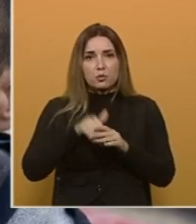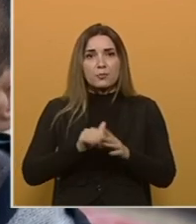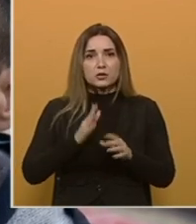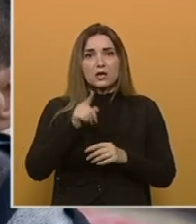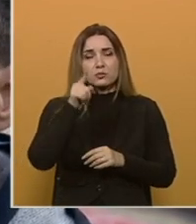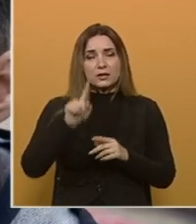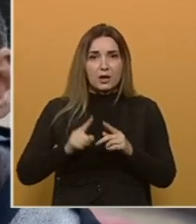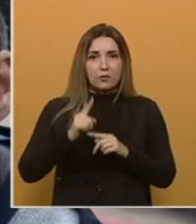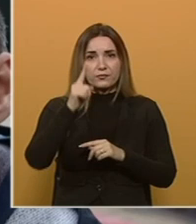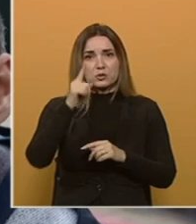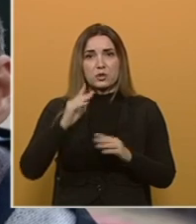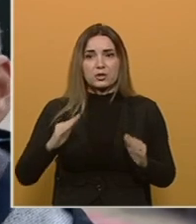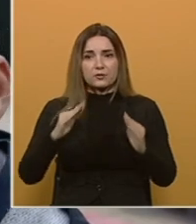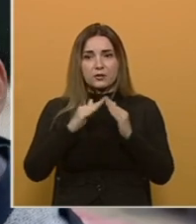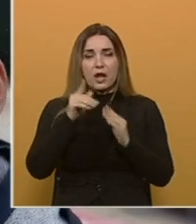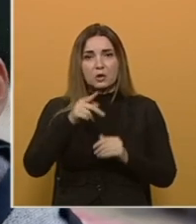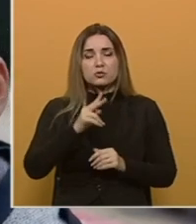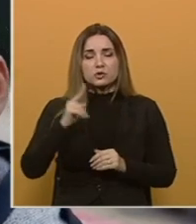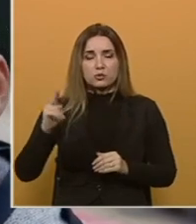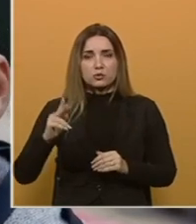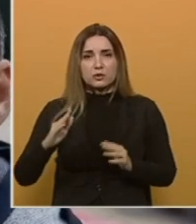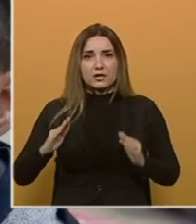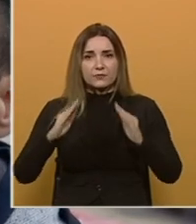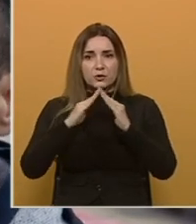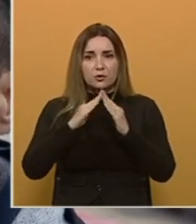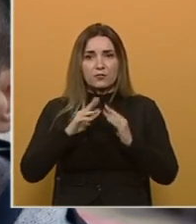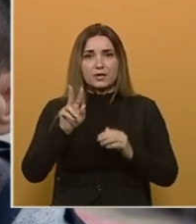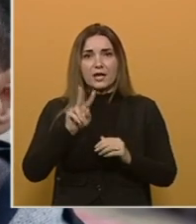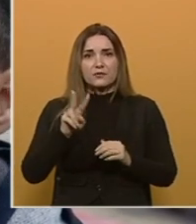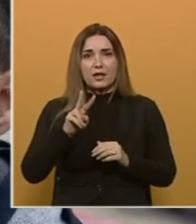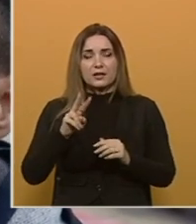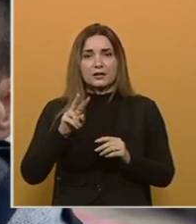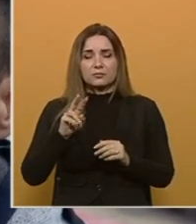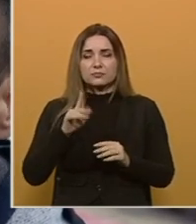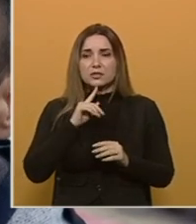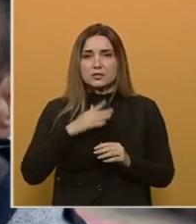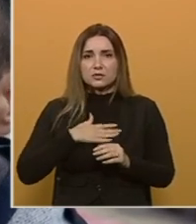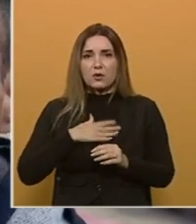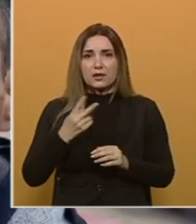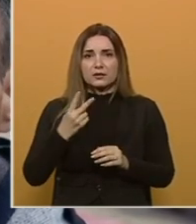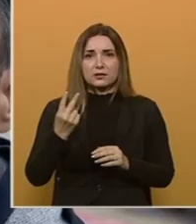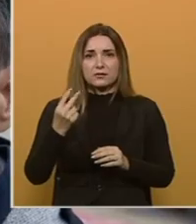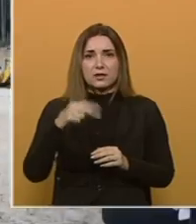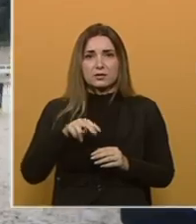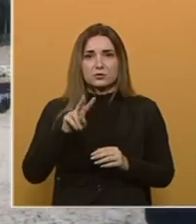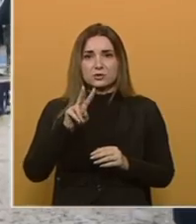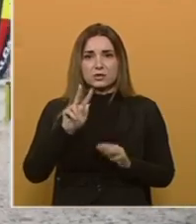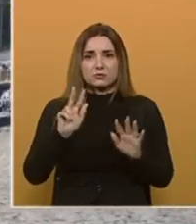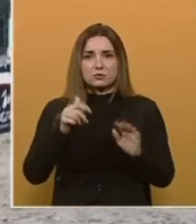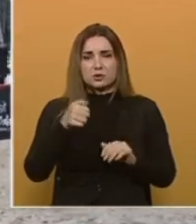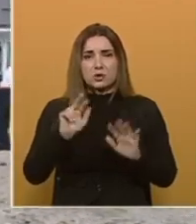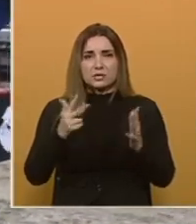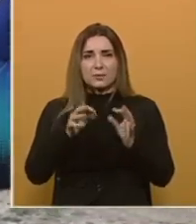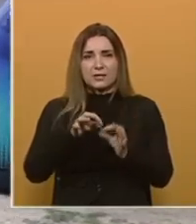na tako visok vrh. A tu su još i drugi vrhovi, vrh veliki vilina sa svoji 2118 metara. Osim